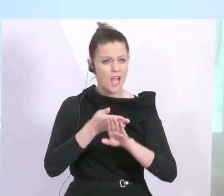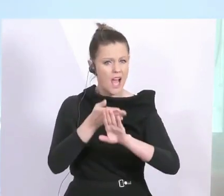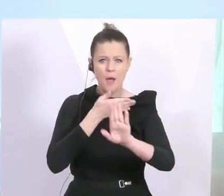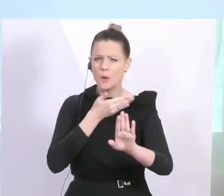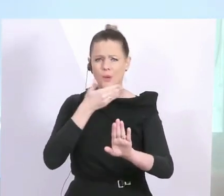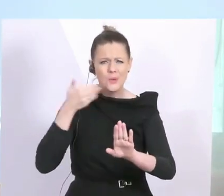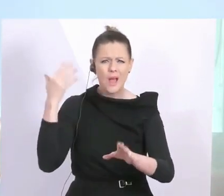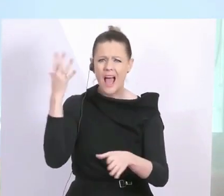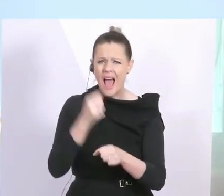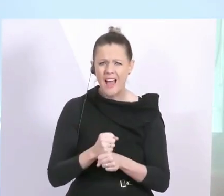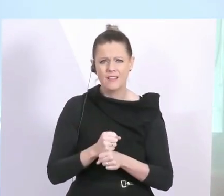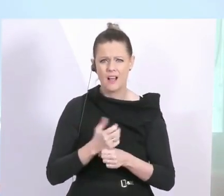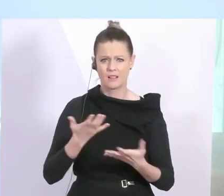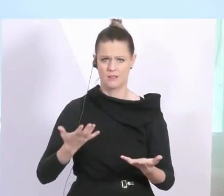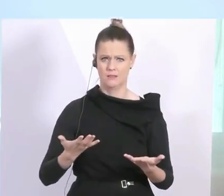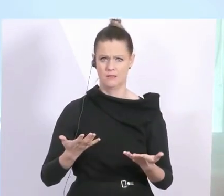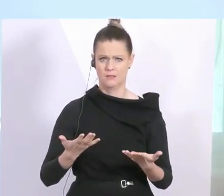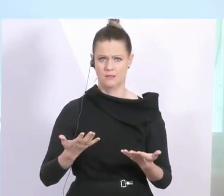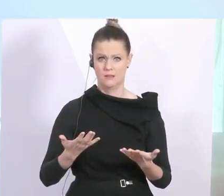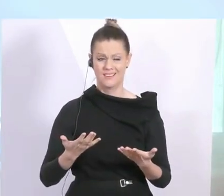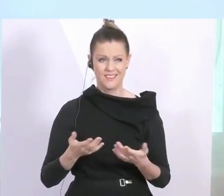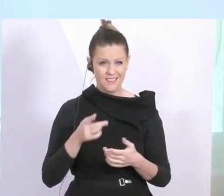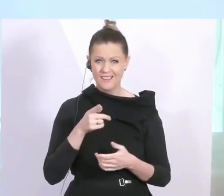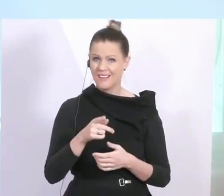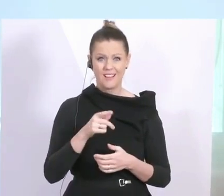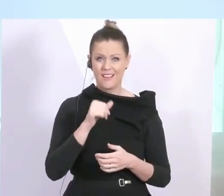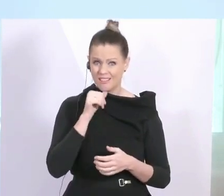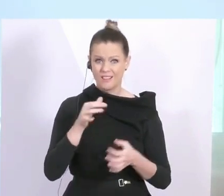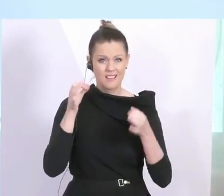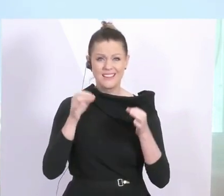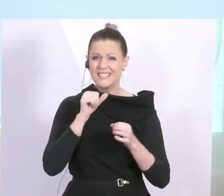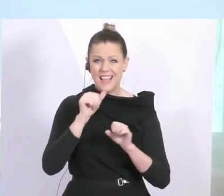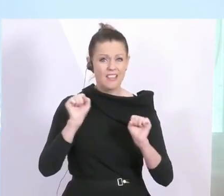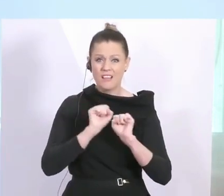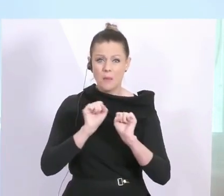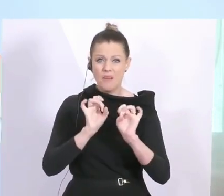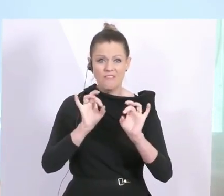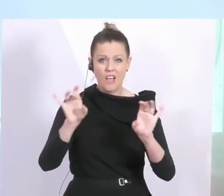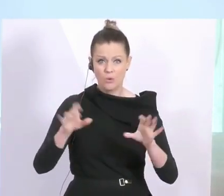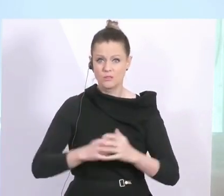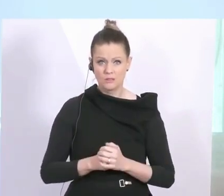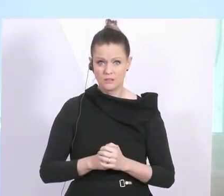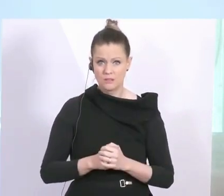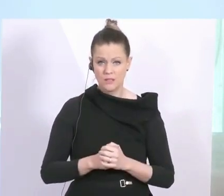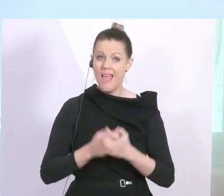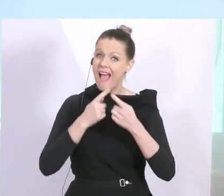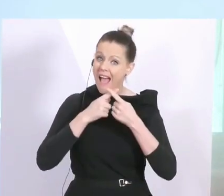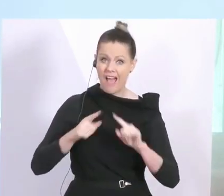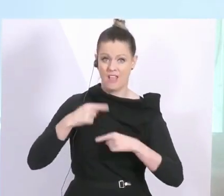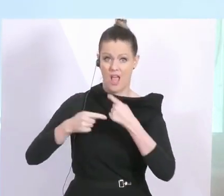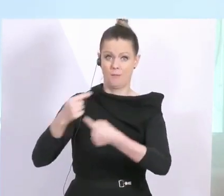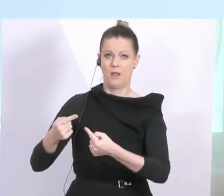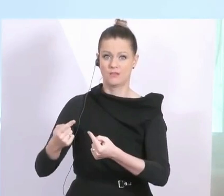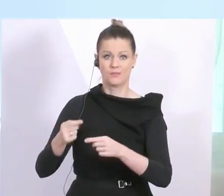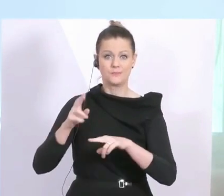eingehalten werden. Man kann das nur unterschätzen. Das ist kein Grippevirus. Das funktioniert anders, sonst